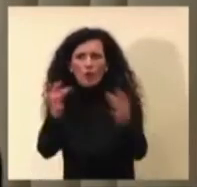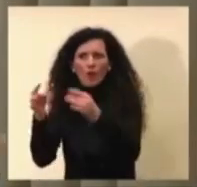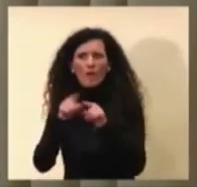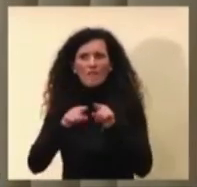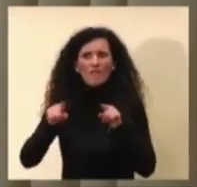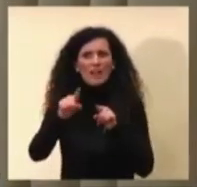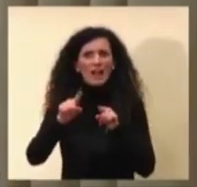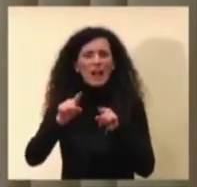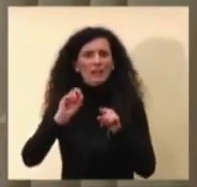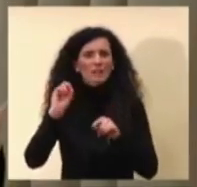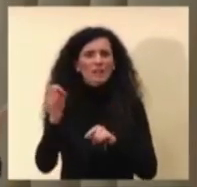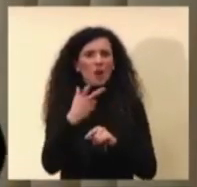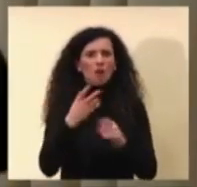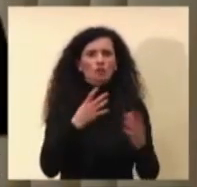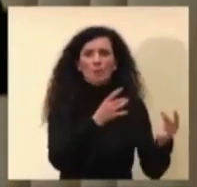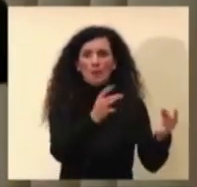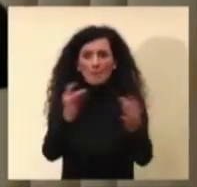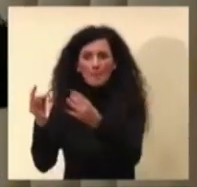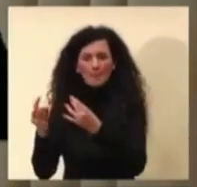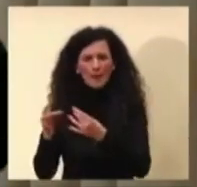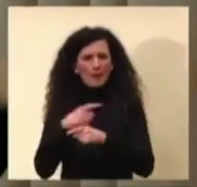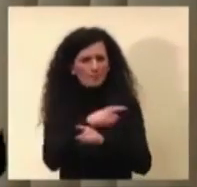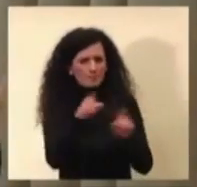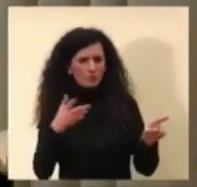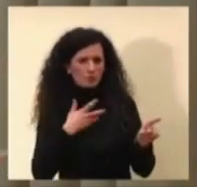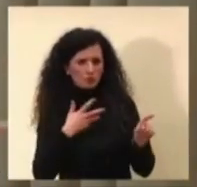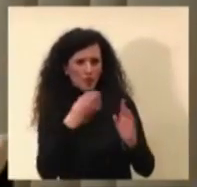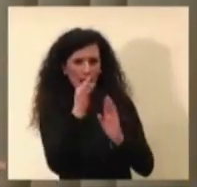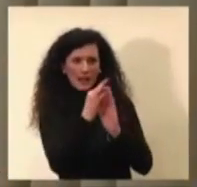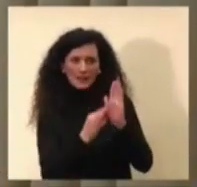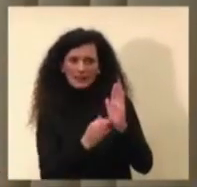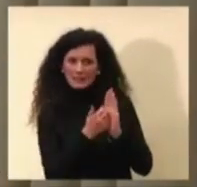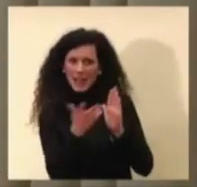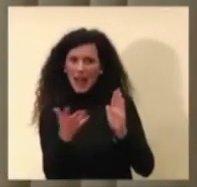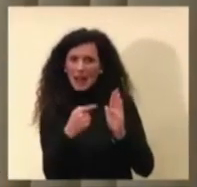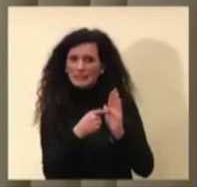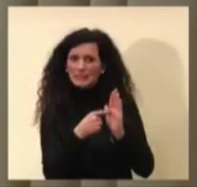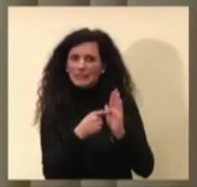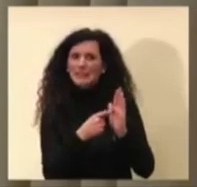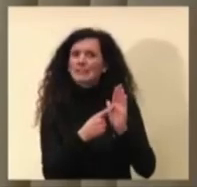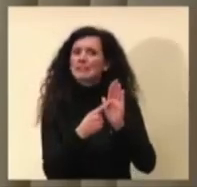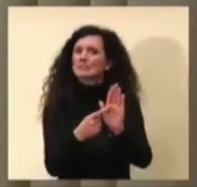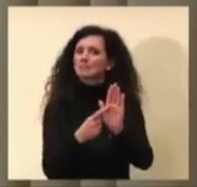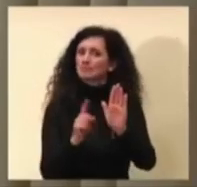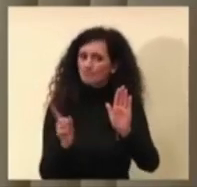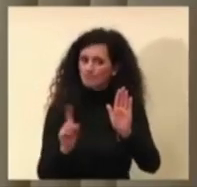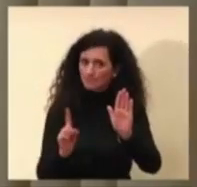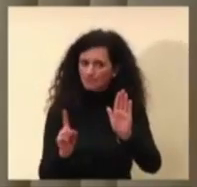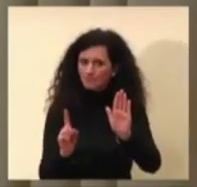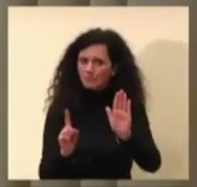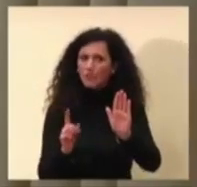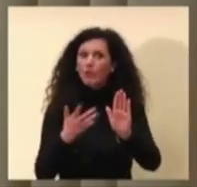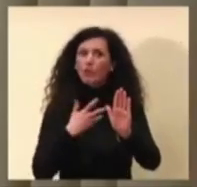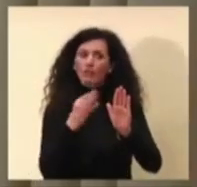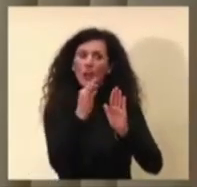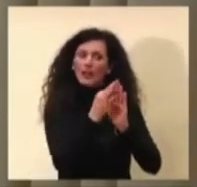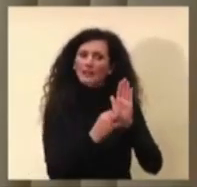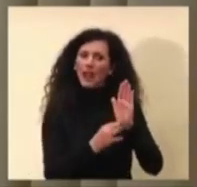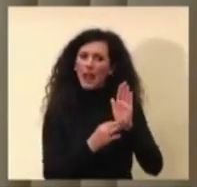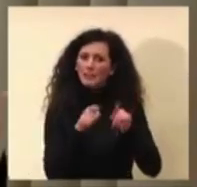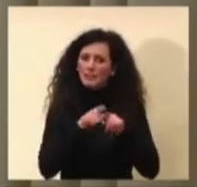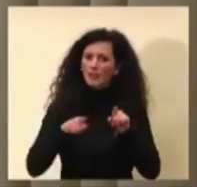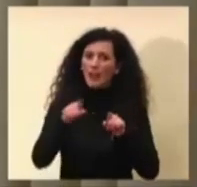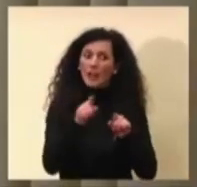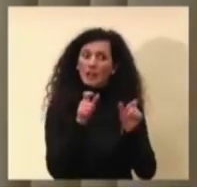avete dei dati che non ci avete particolari sulle varianti che non sono